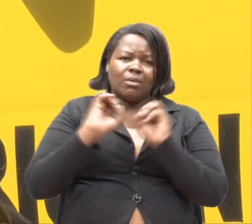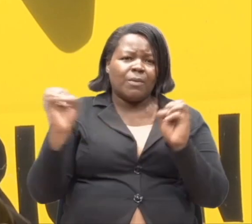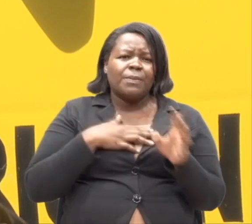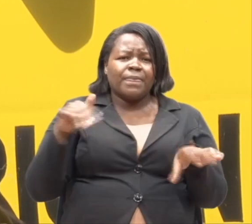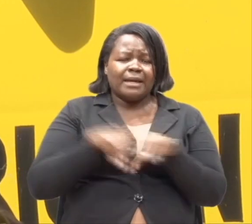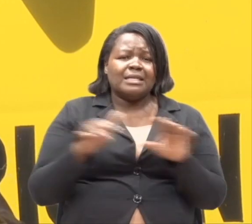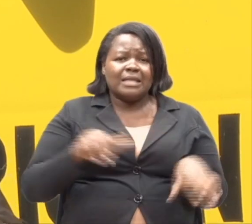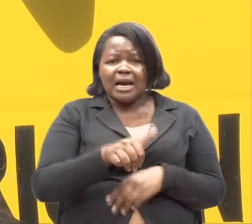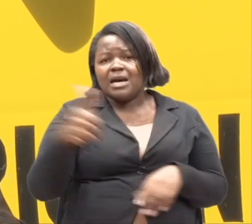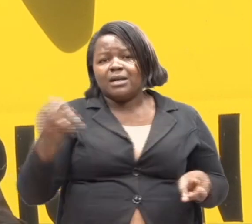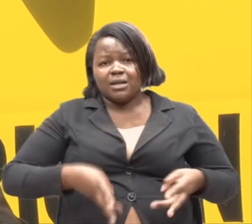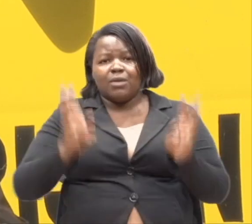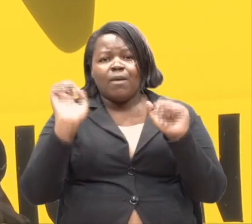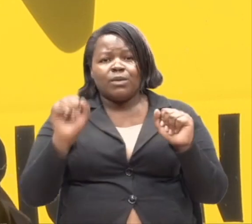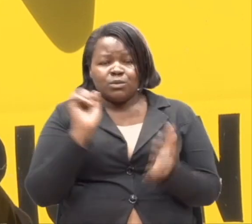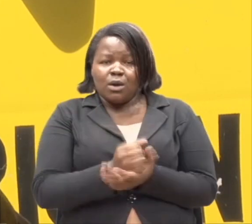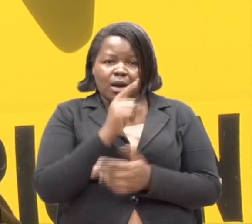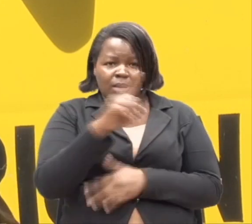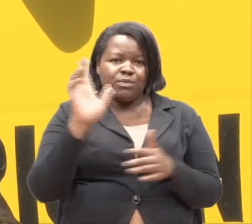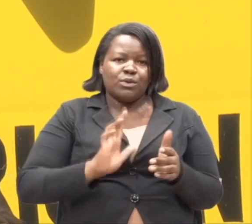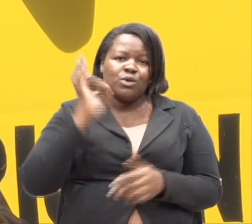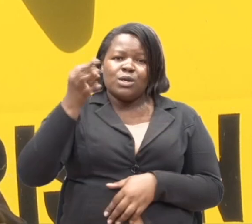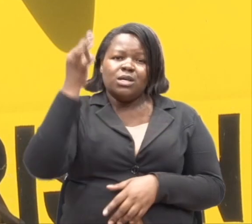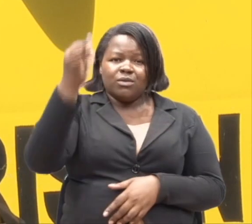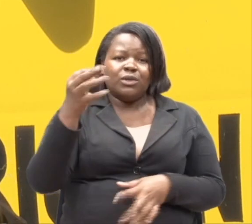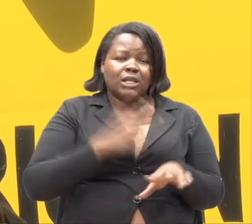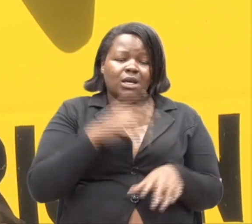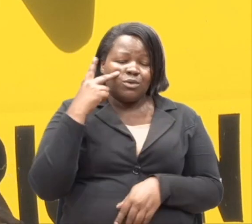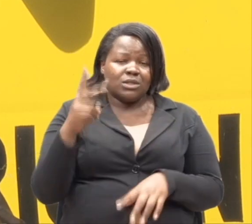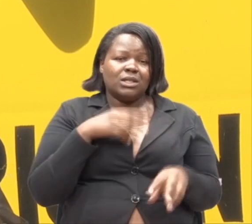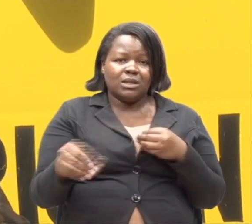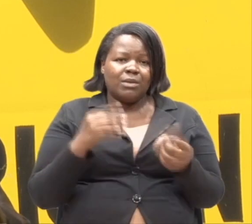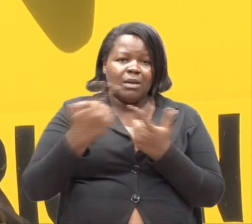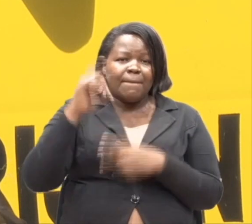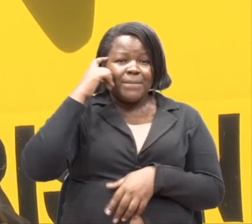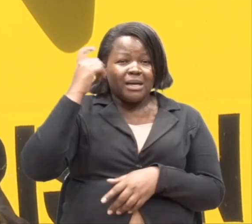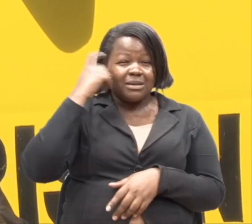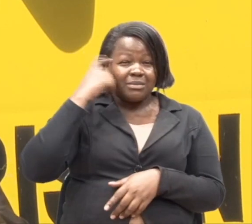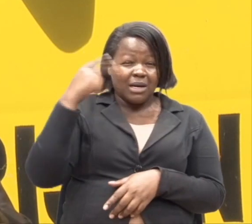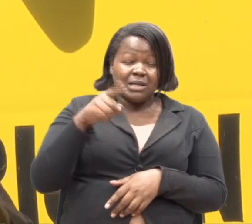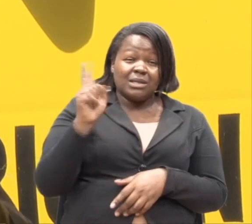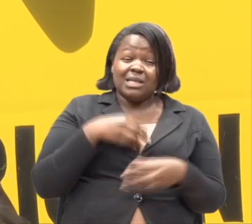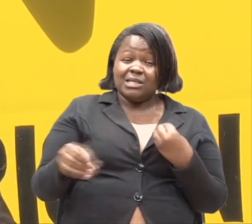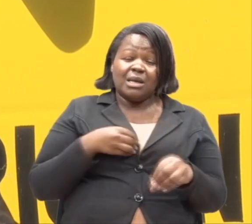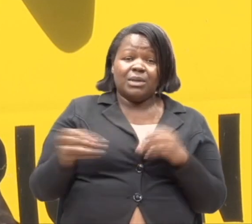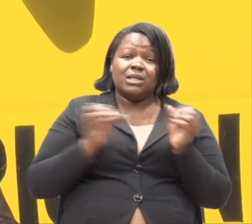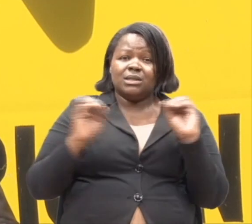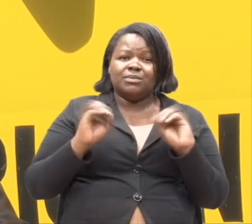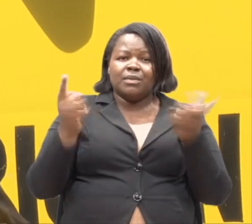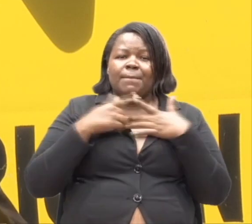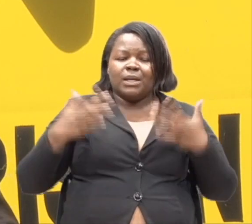kwanjia nyingine. Hata kusaidia mea kaijayo. Ukimwona tuwe ya na ulemavu. Lakini mawaza yake labda si ajalema.